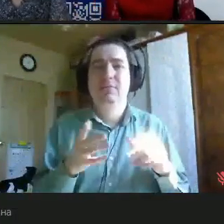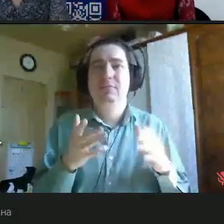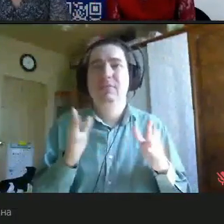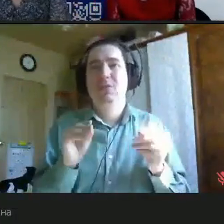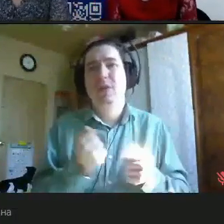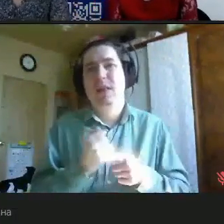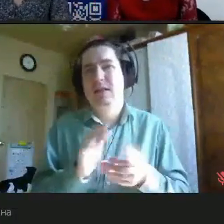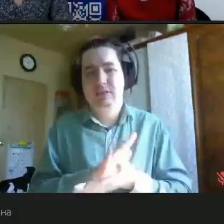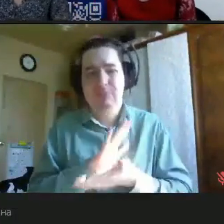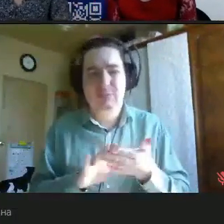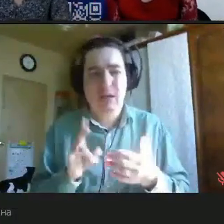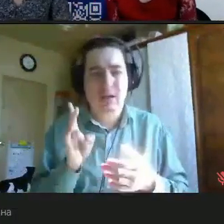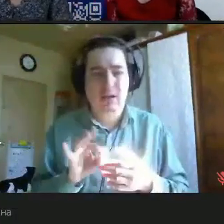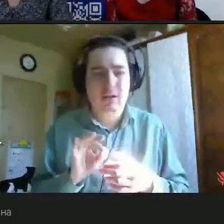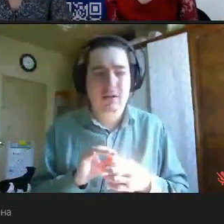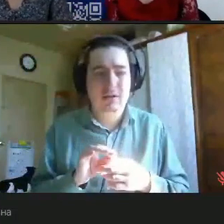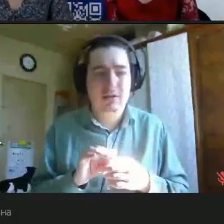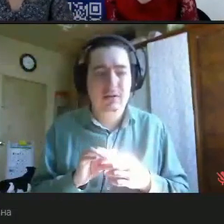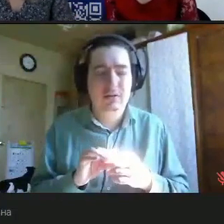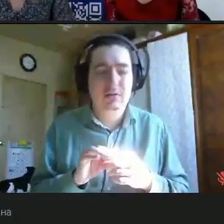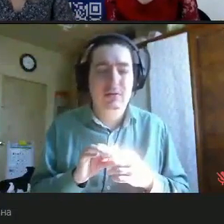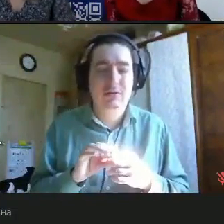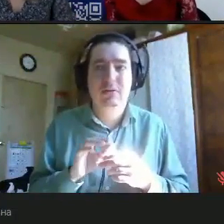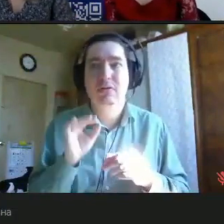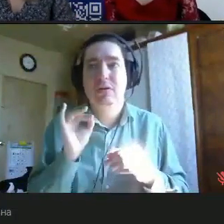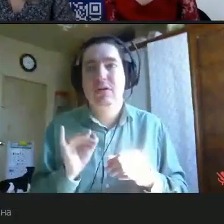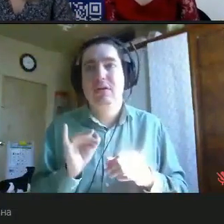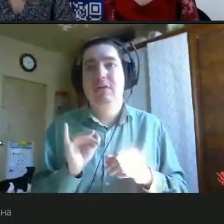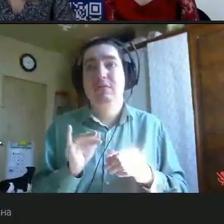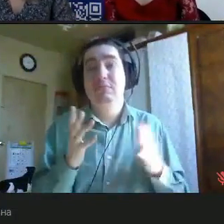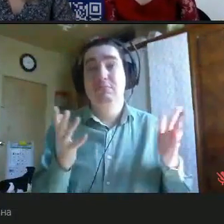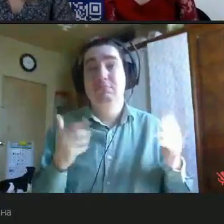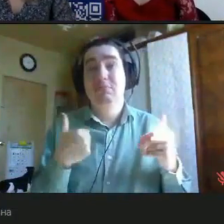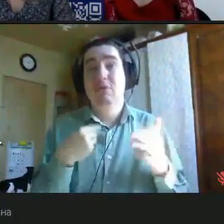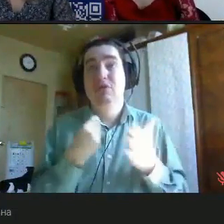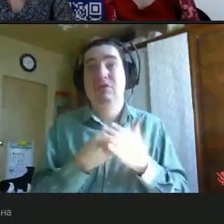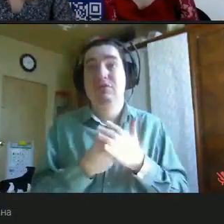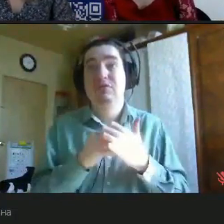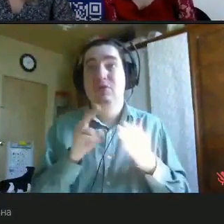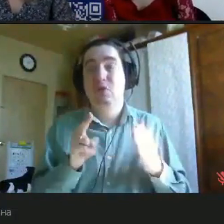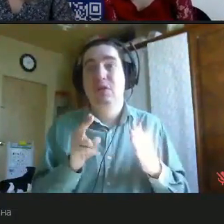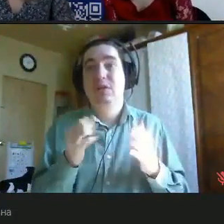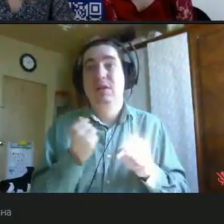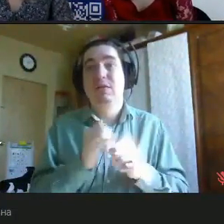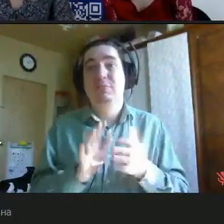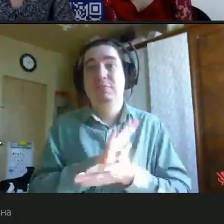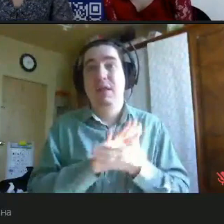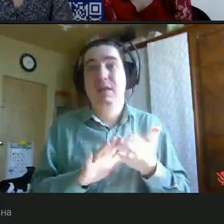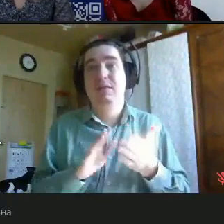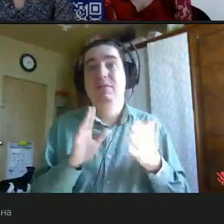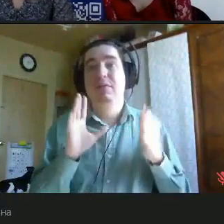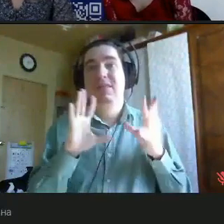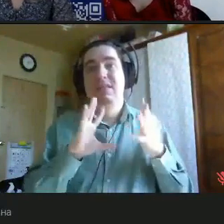бесплатно для родителей, безусловно, вообще все услуги, которые предоставляет наш фонд, они бесплатны, и вы можете ими воспользоваться.